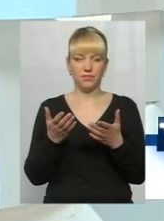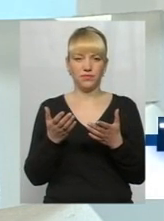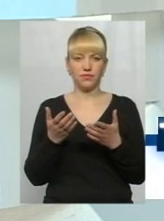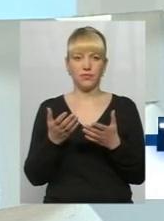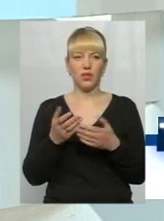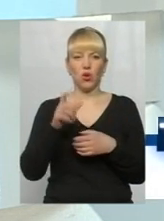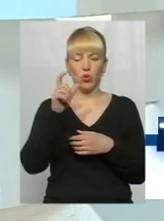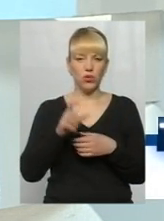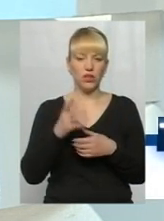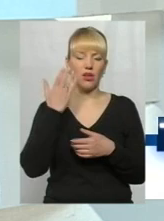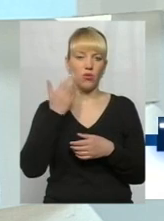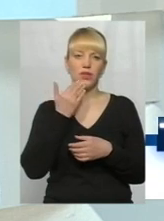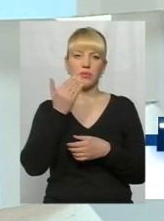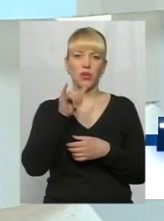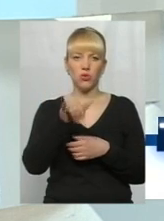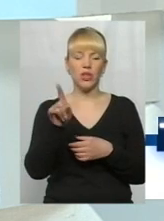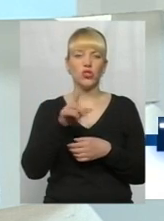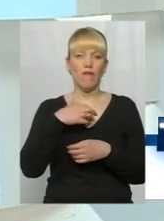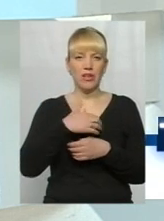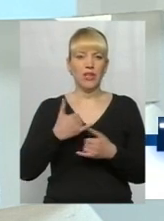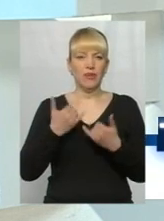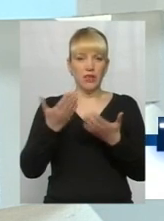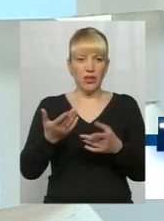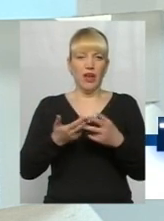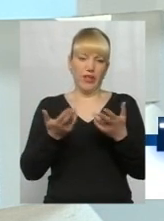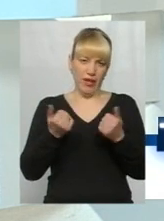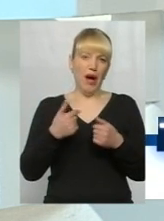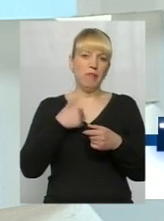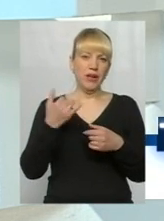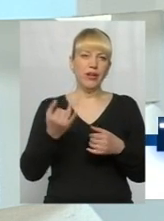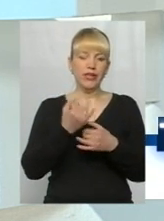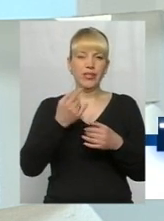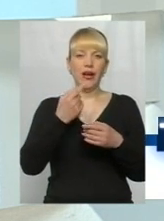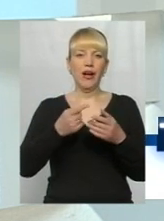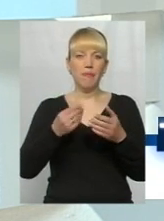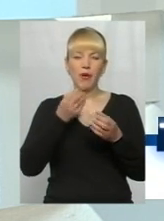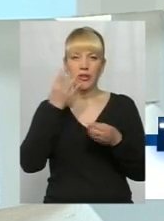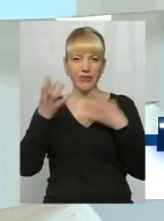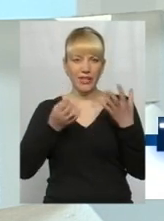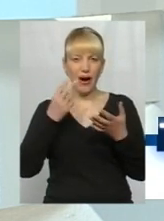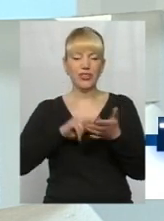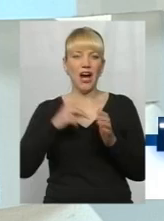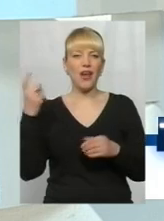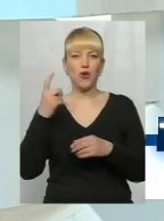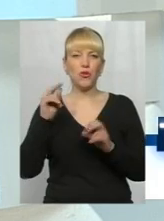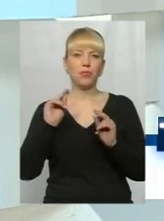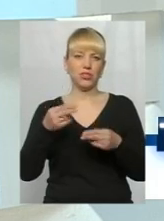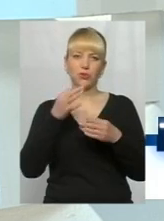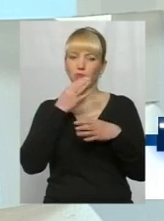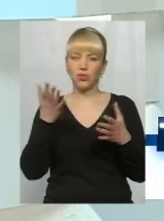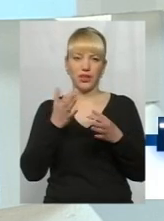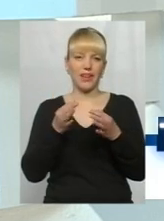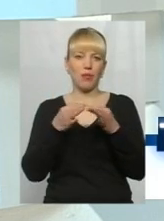казати людина, коли її запитають, що для неї важливіше, вона скаже, так, процвітаюча економіка – це значно краще, ніж будь-яке демократичне